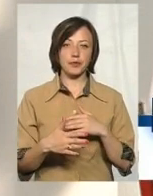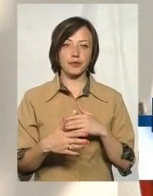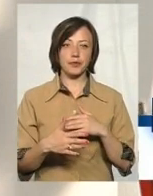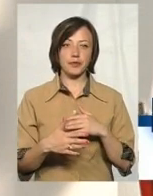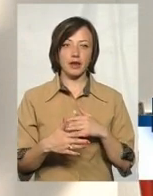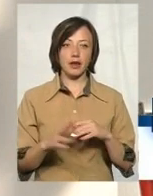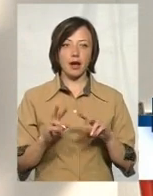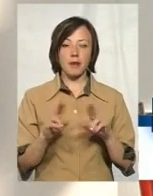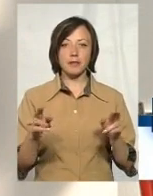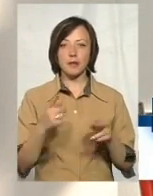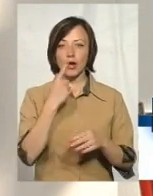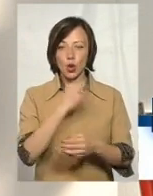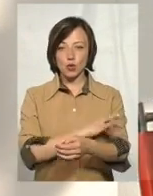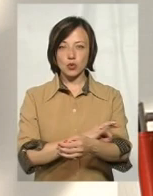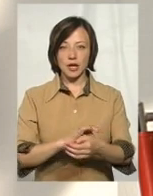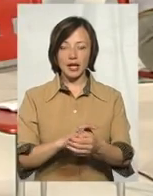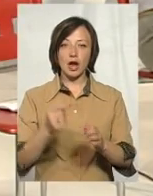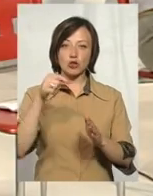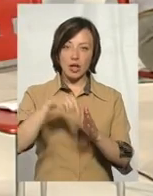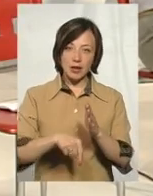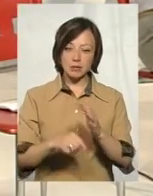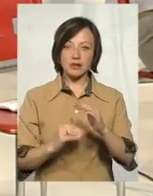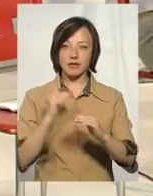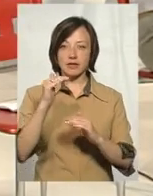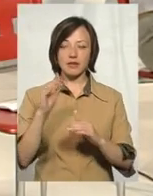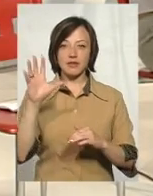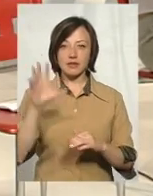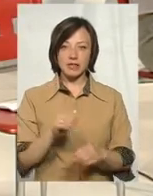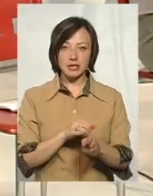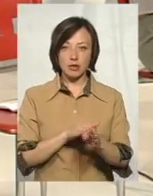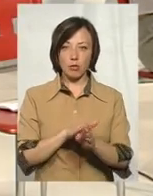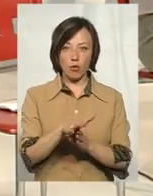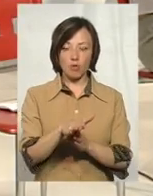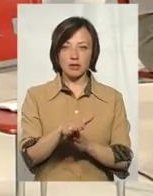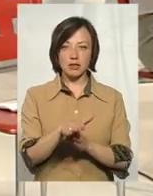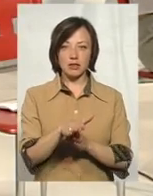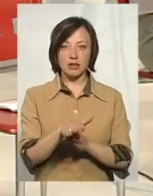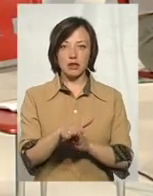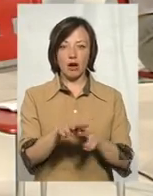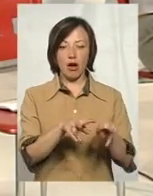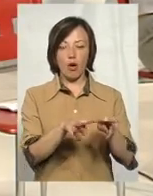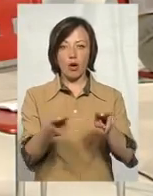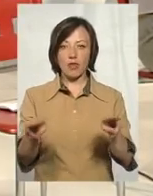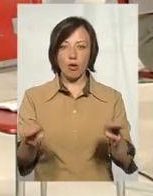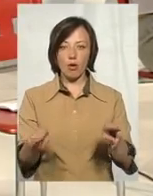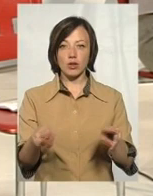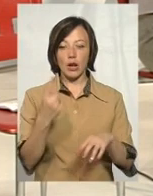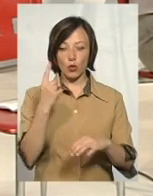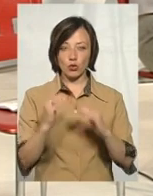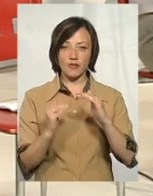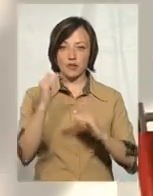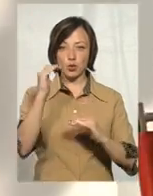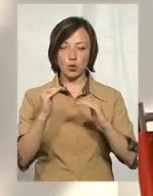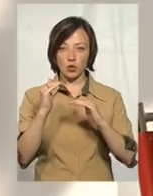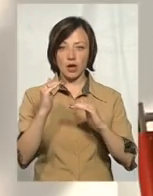Судин, та що глибше і та що більше, вони всі будуть заповнені однаково на одну висоту. В